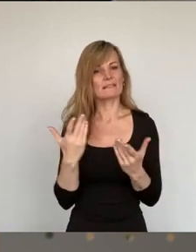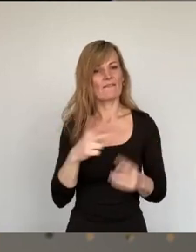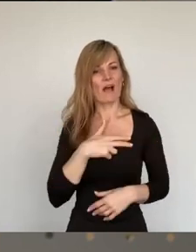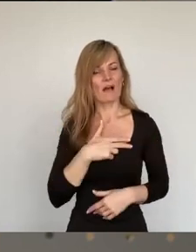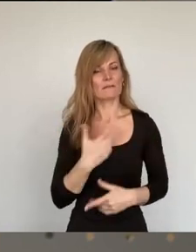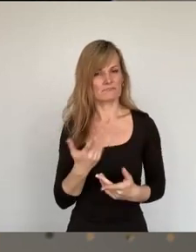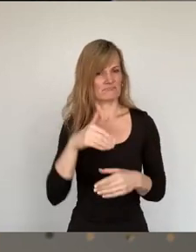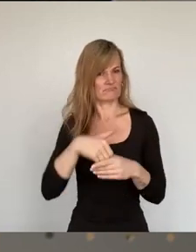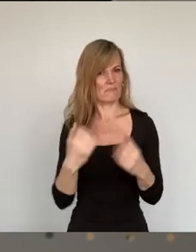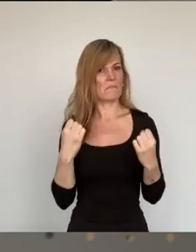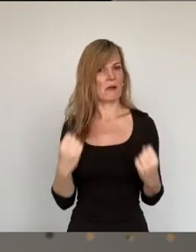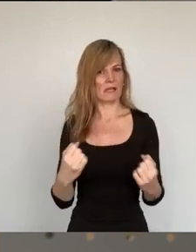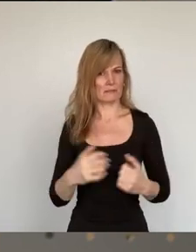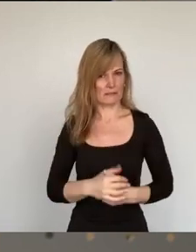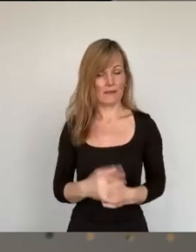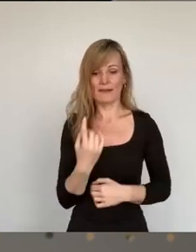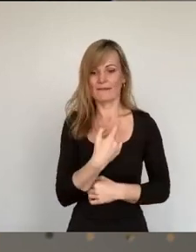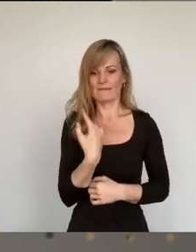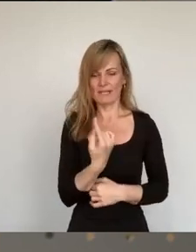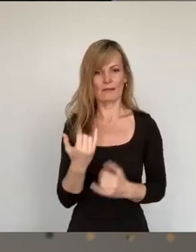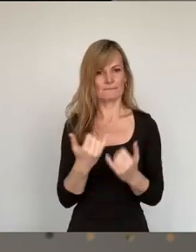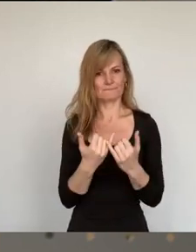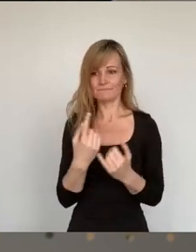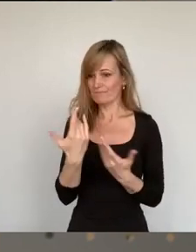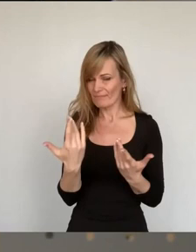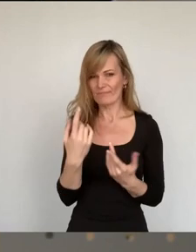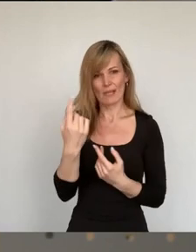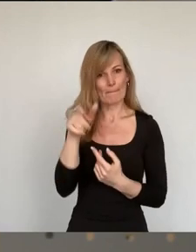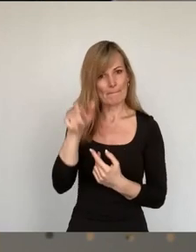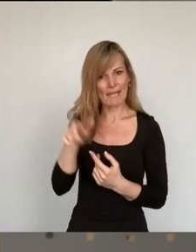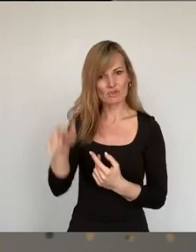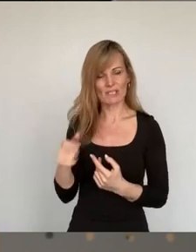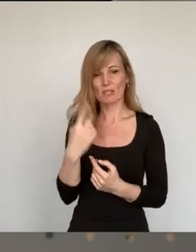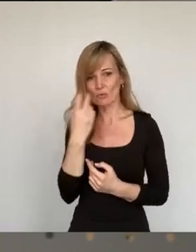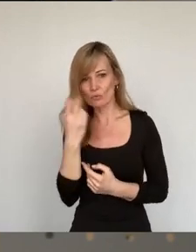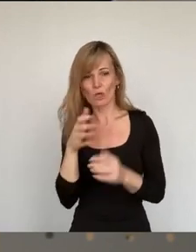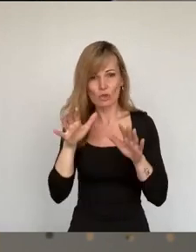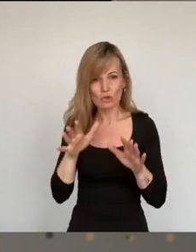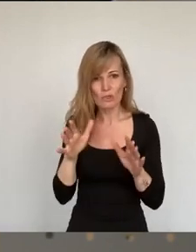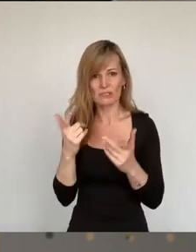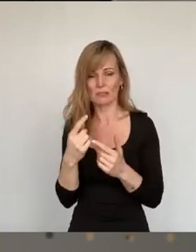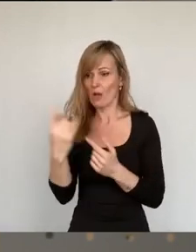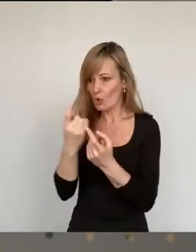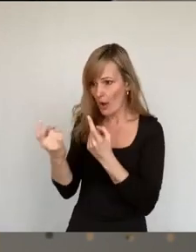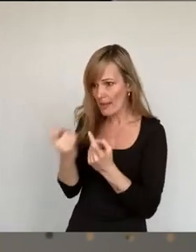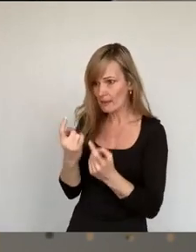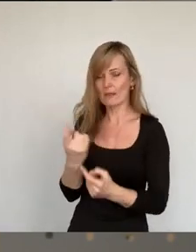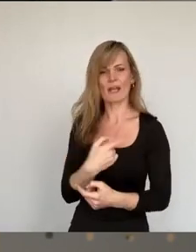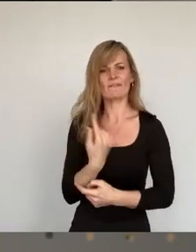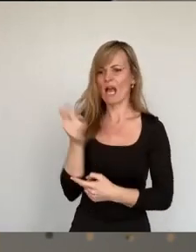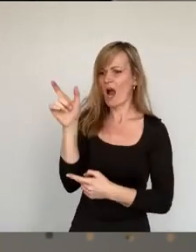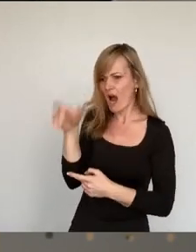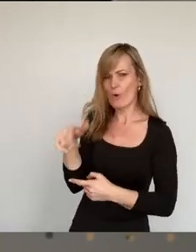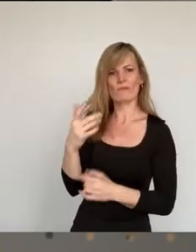darum, wie wir mit Menschen, die hierher kommen und Schutz suchen, umgehen. Und es geht um die Frage, ob wir ernsthaft diesen Menschen